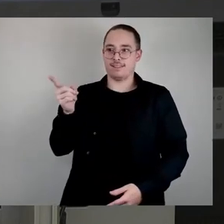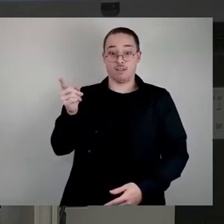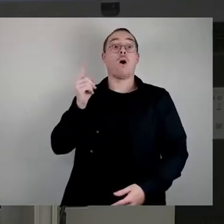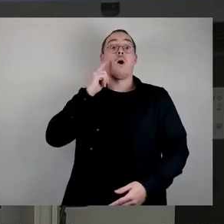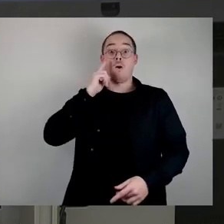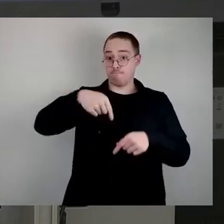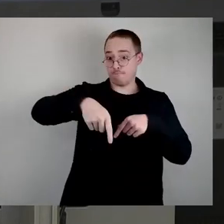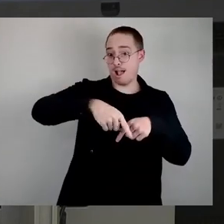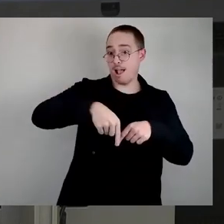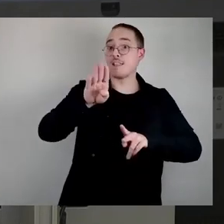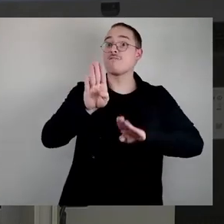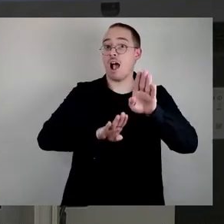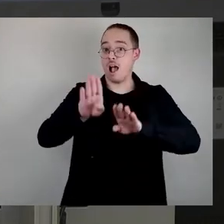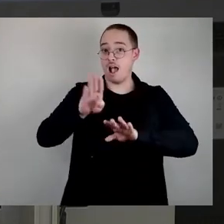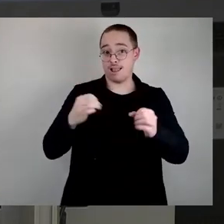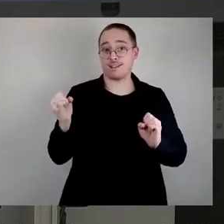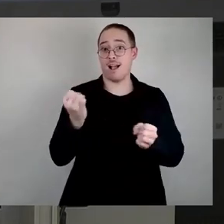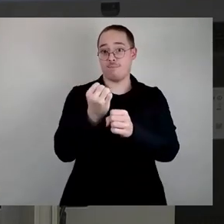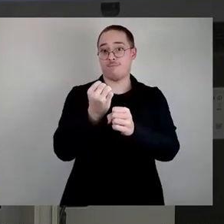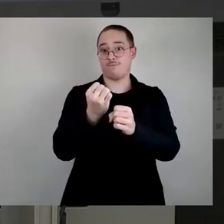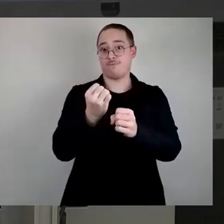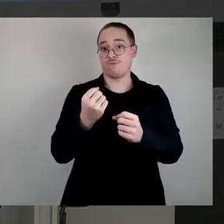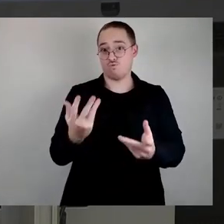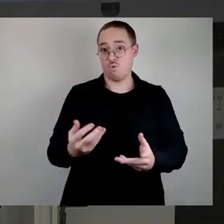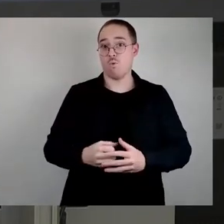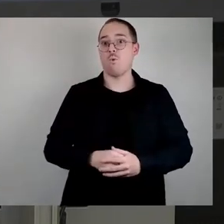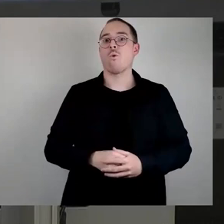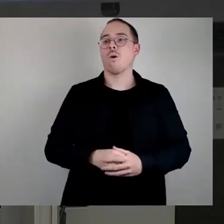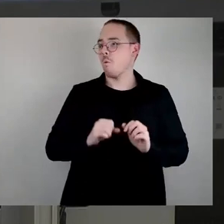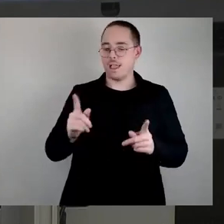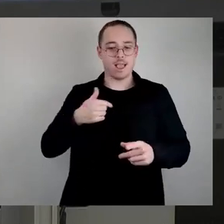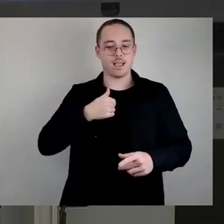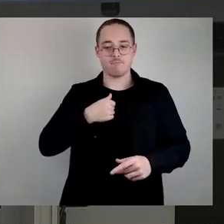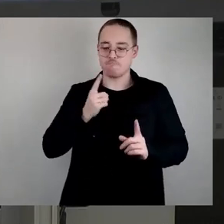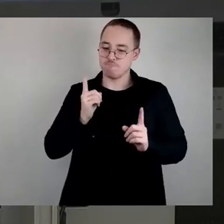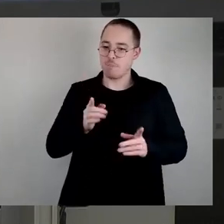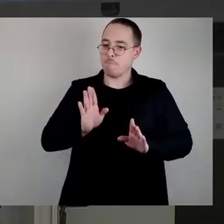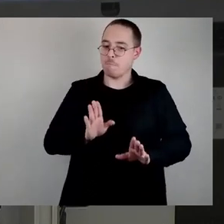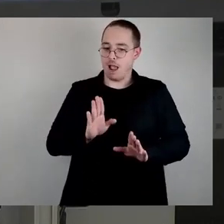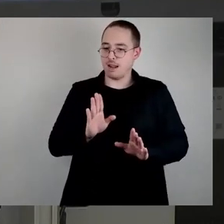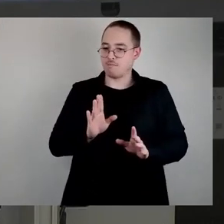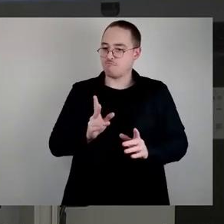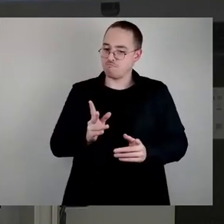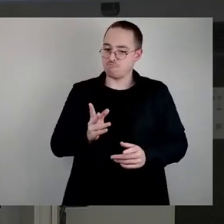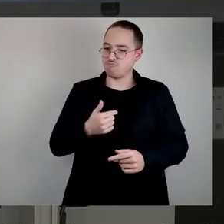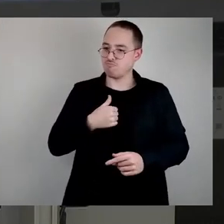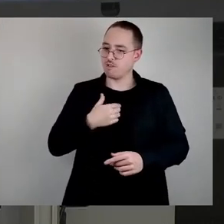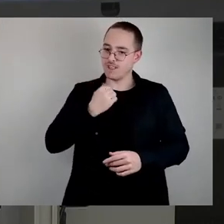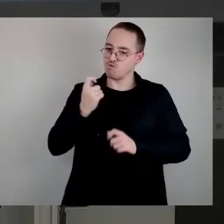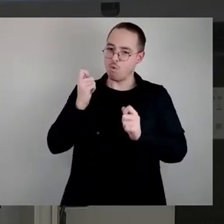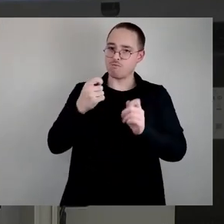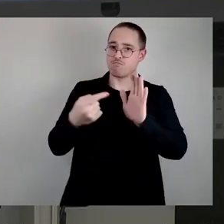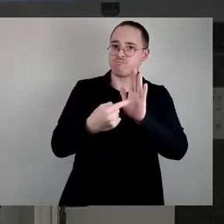nicht dazu bewegen lassen, zu sagen, lassen Sie uns das nachher nochmal unter dem